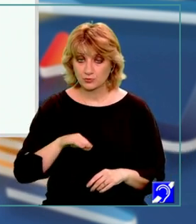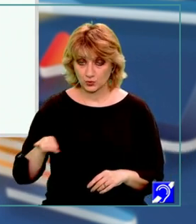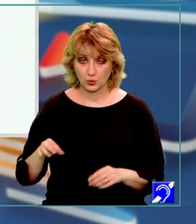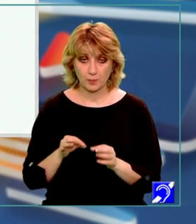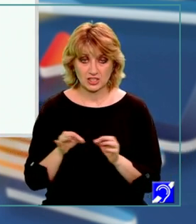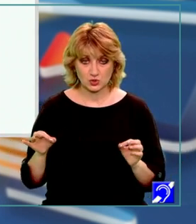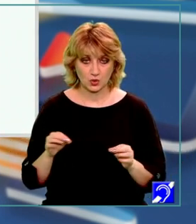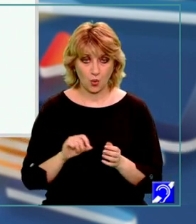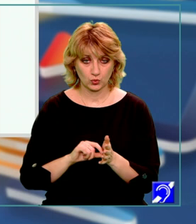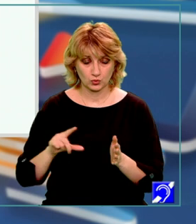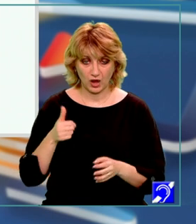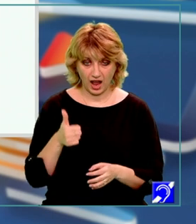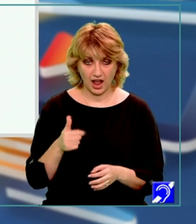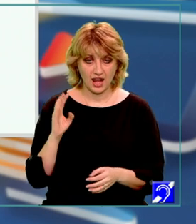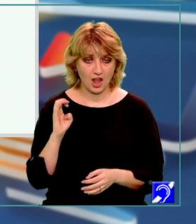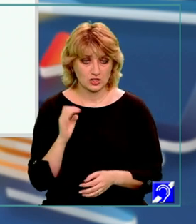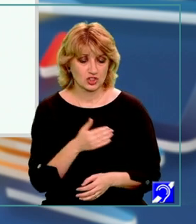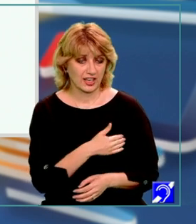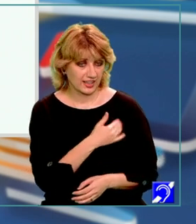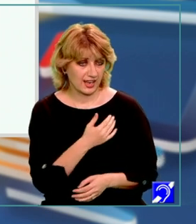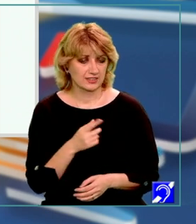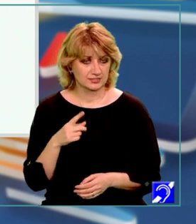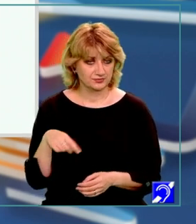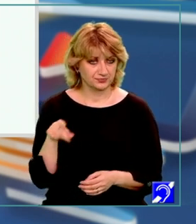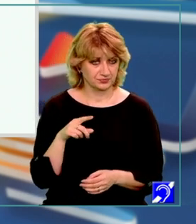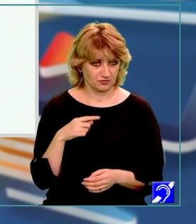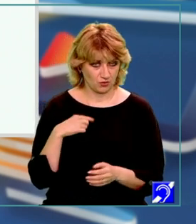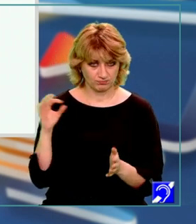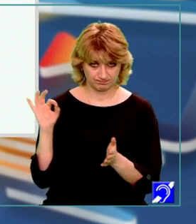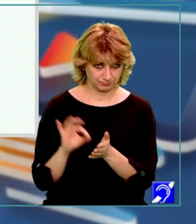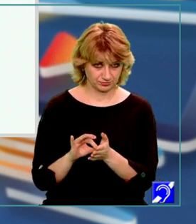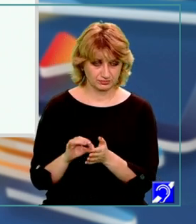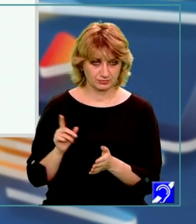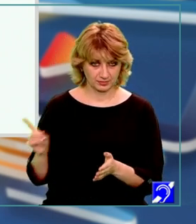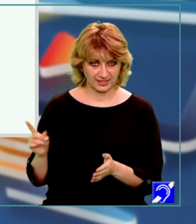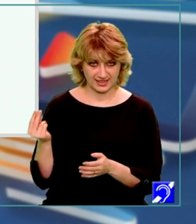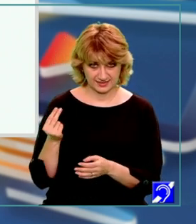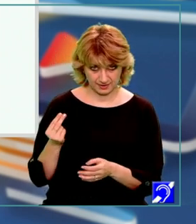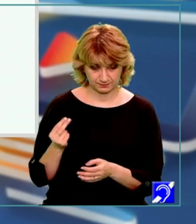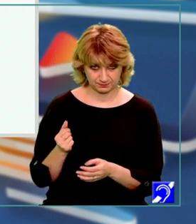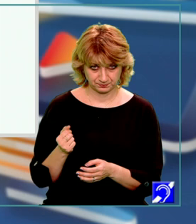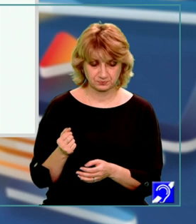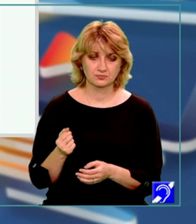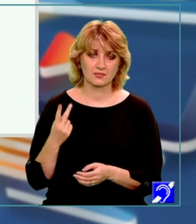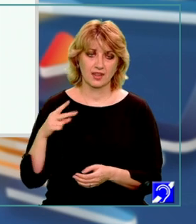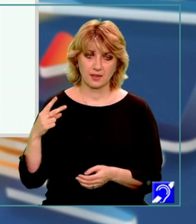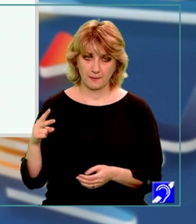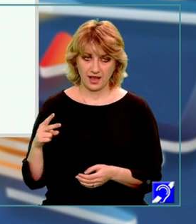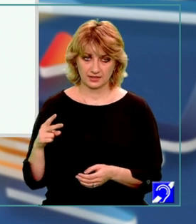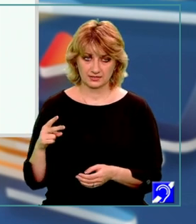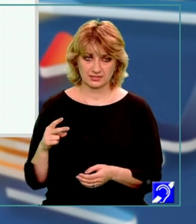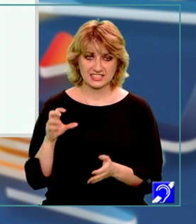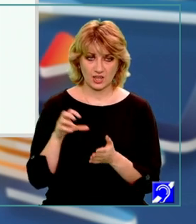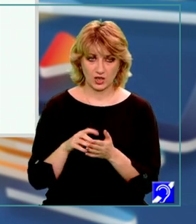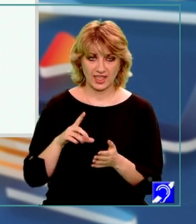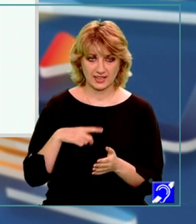unghiului A de 90 de grade. Voi marca acest lucru pe figură. Mai departe, zona